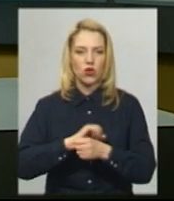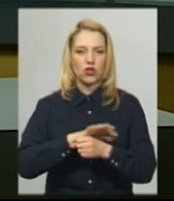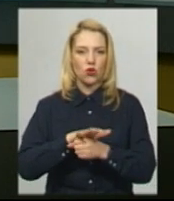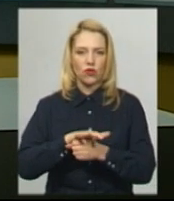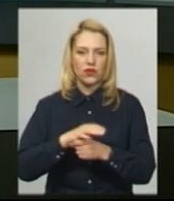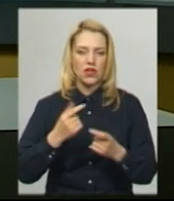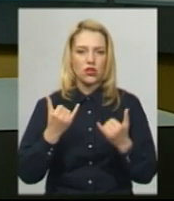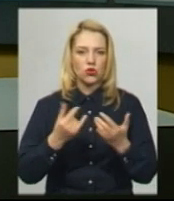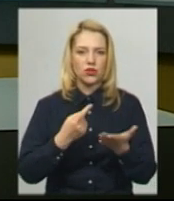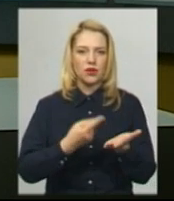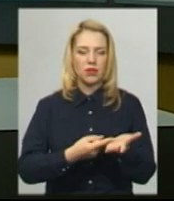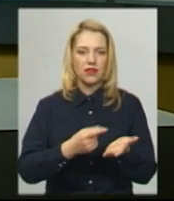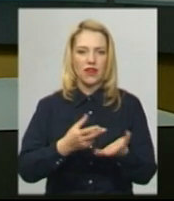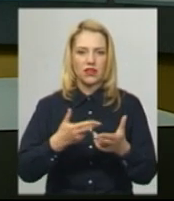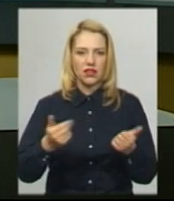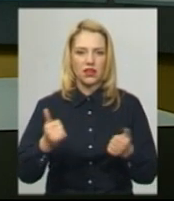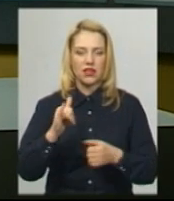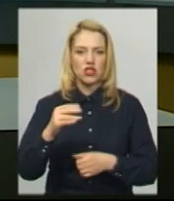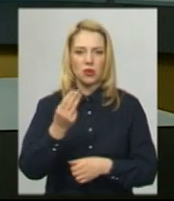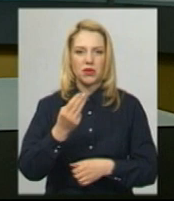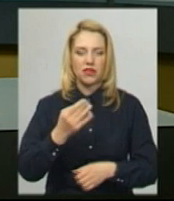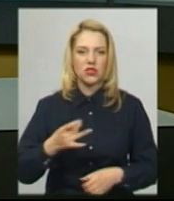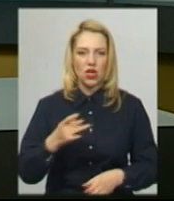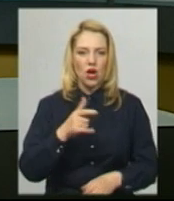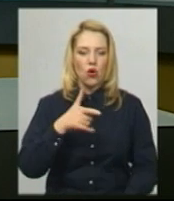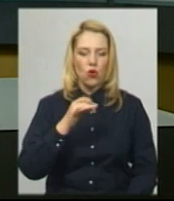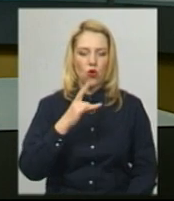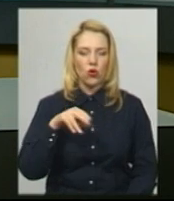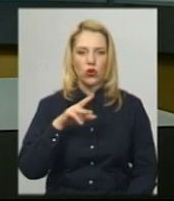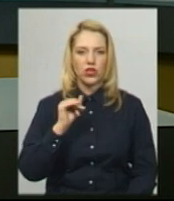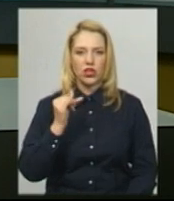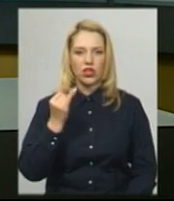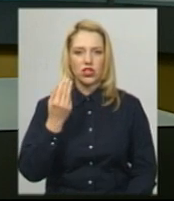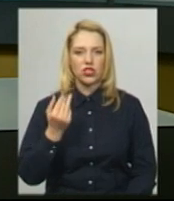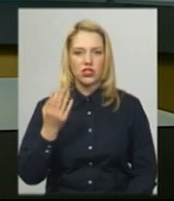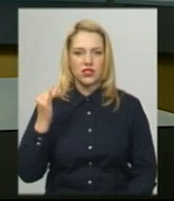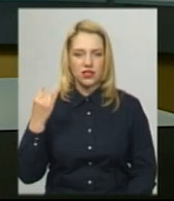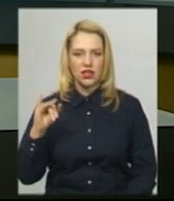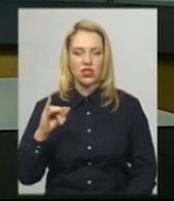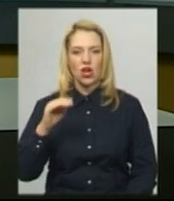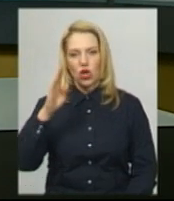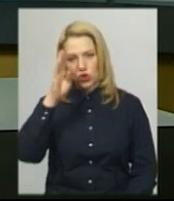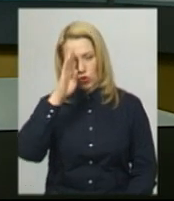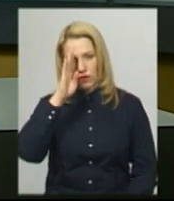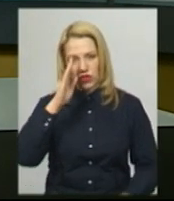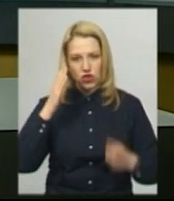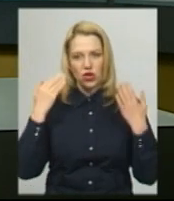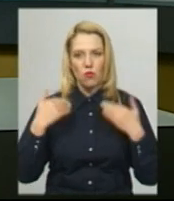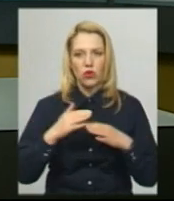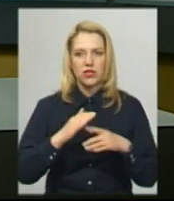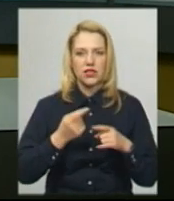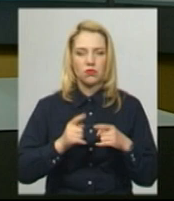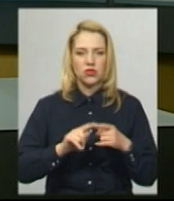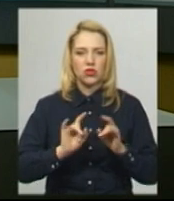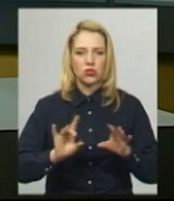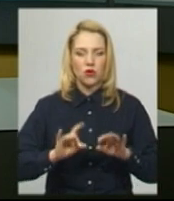сьогодні у Шепетівському районі. На території Городищинського чоловічого монастиря. Про це на сьогоднішньому брифінгу розповів голова